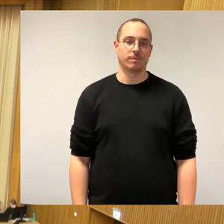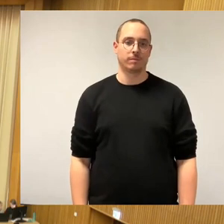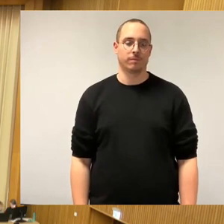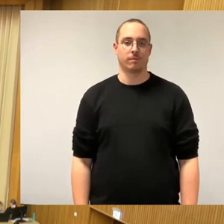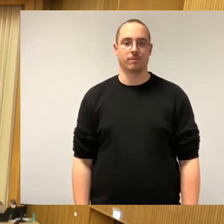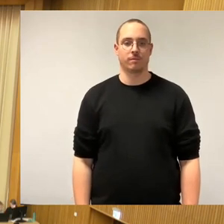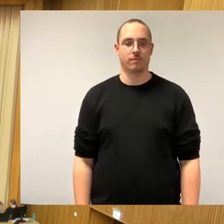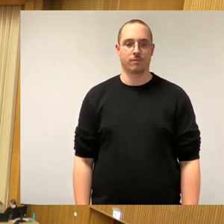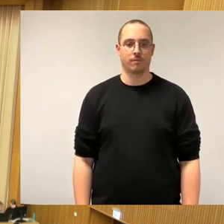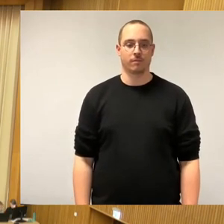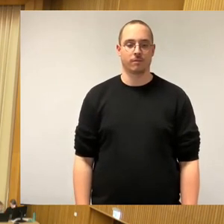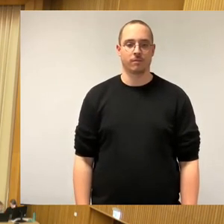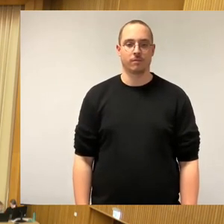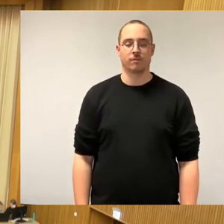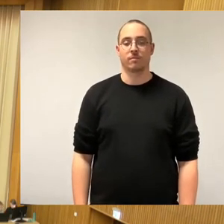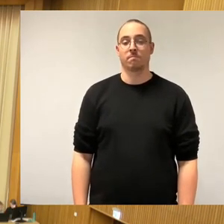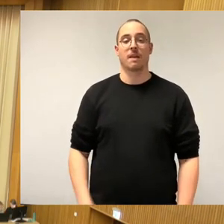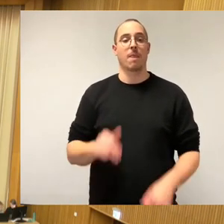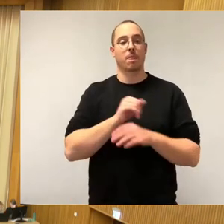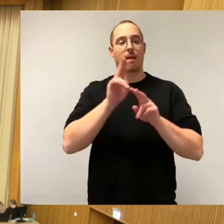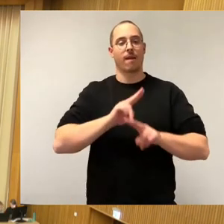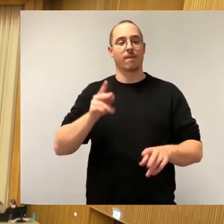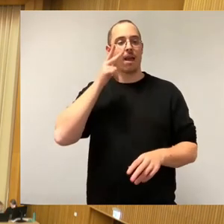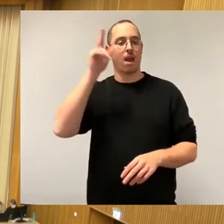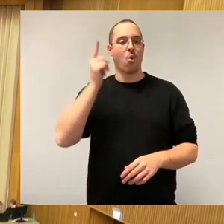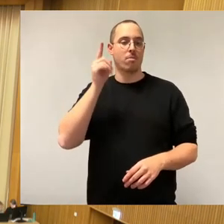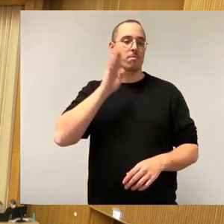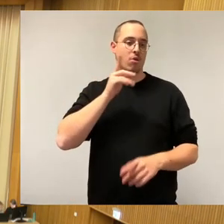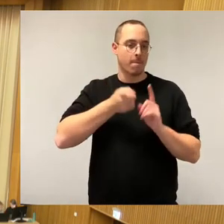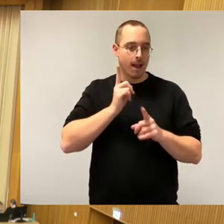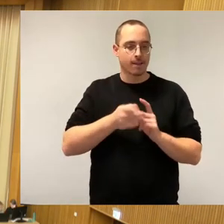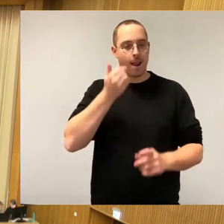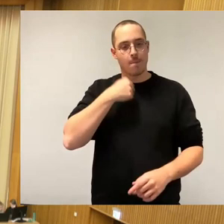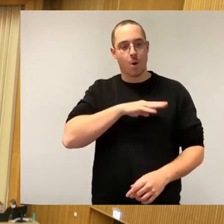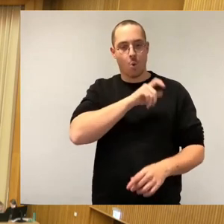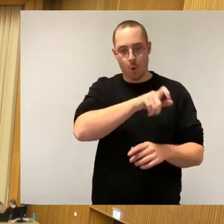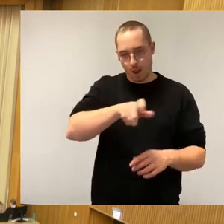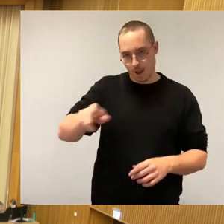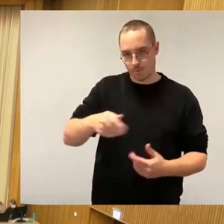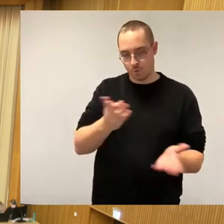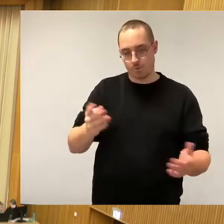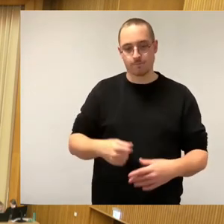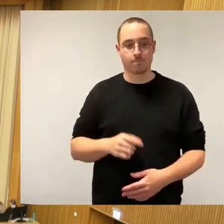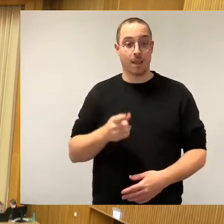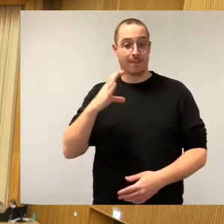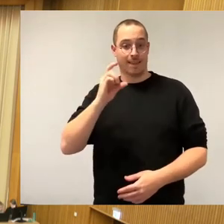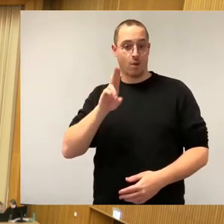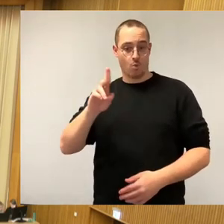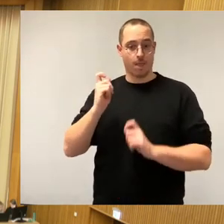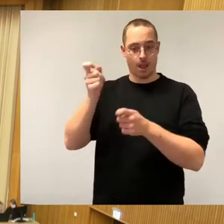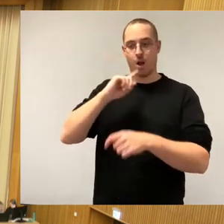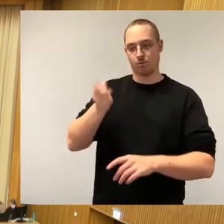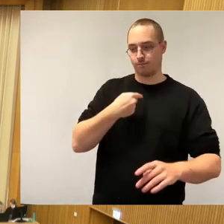Sehr geehrter Herr Oberbürgermeister, liebe Kolleginnen und Kollegen, auch wir unterstützen den Antrag der CDU, haben aber